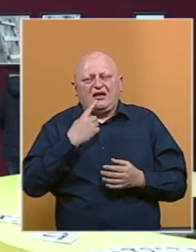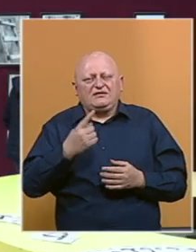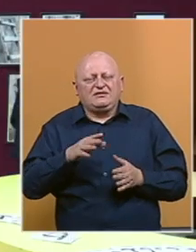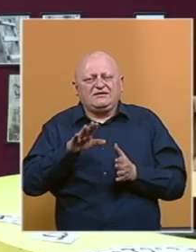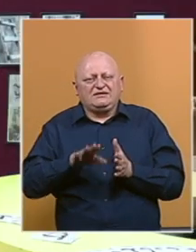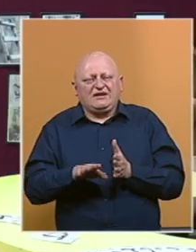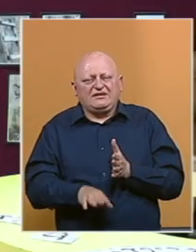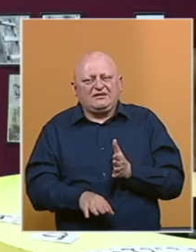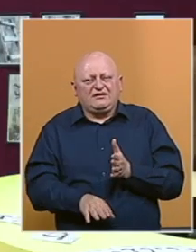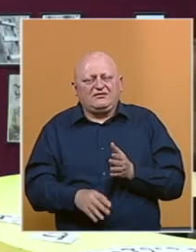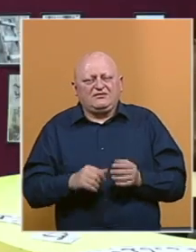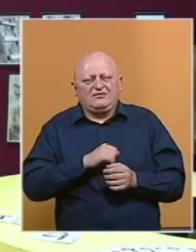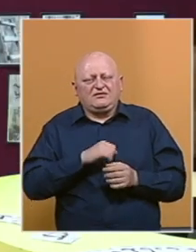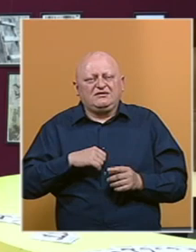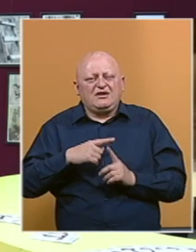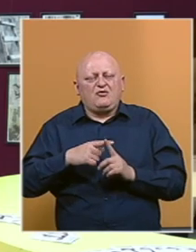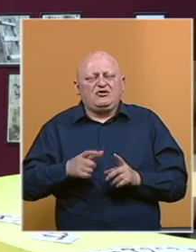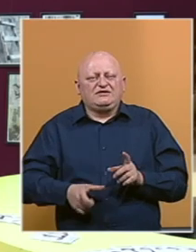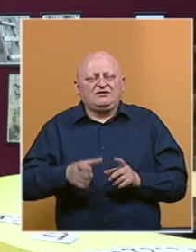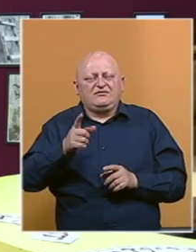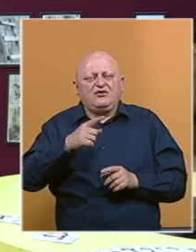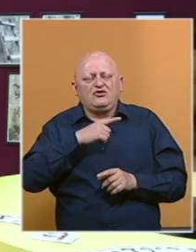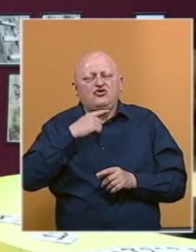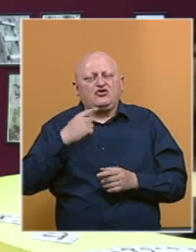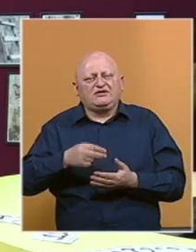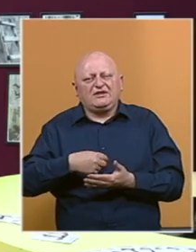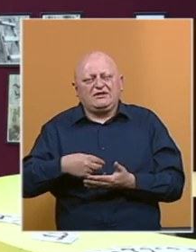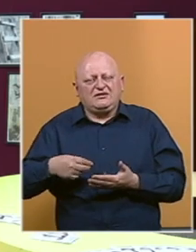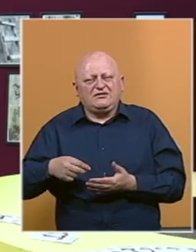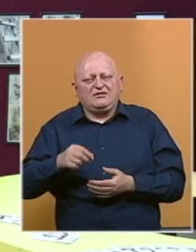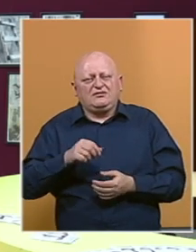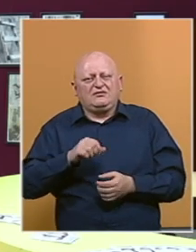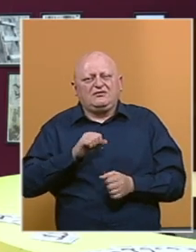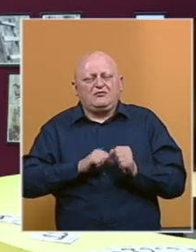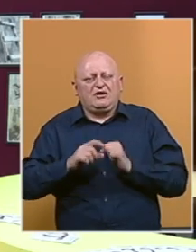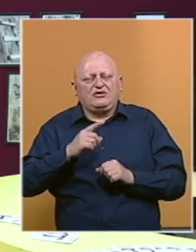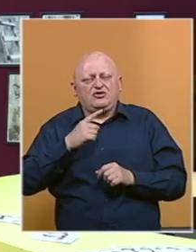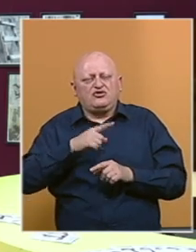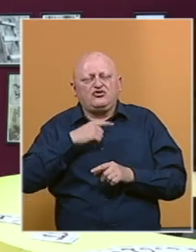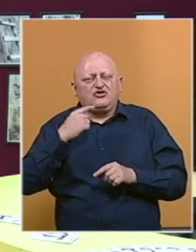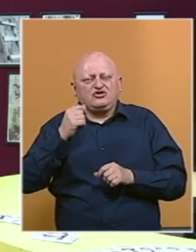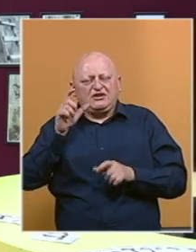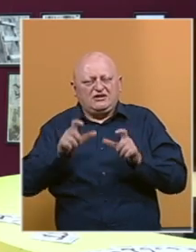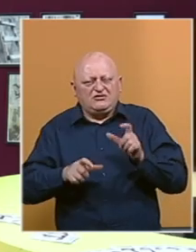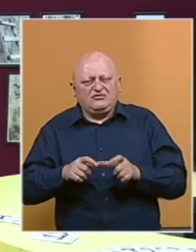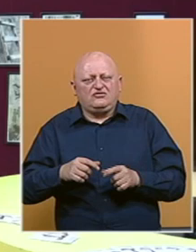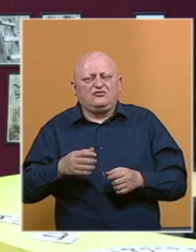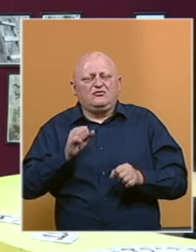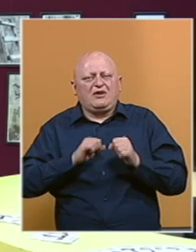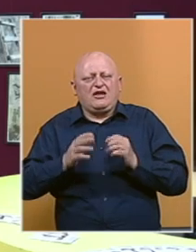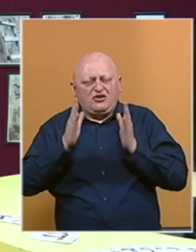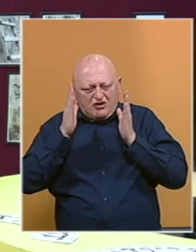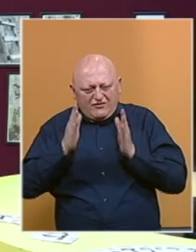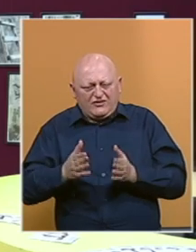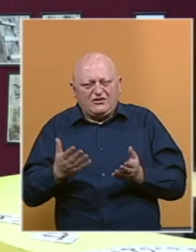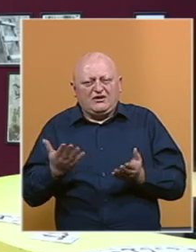stagnacije u samoj crkvi, ali on dosta toga napisao, branio je dosta ljudi, branio je teologiju kakva